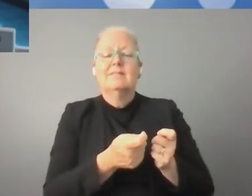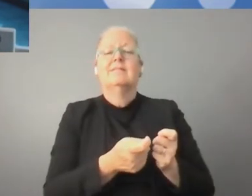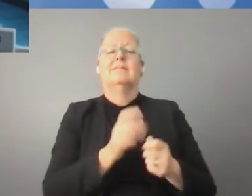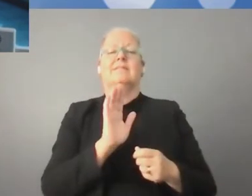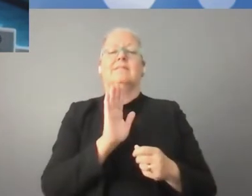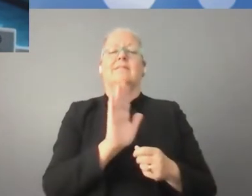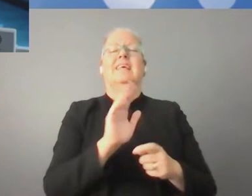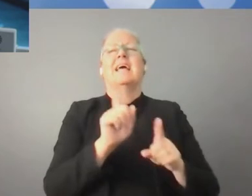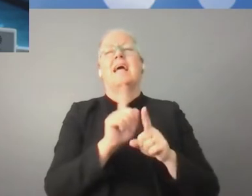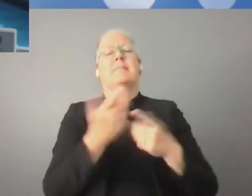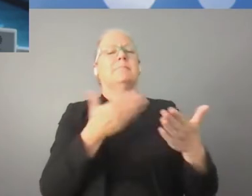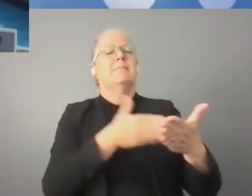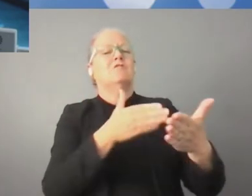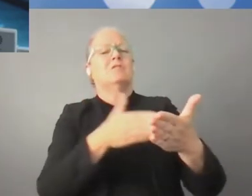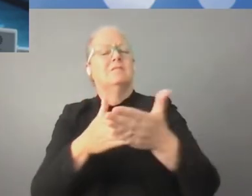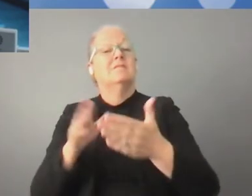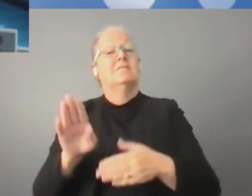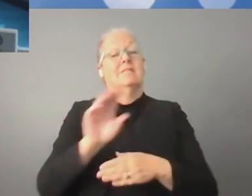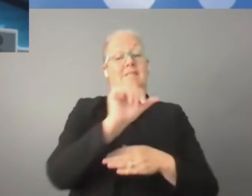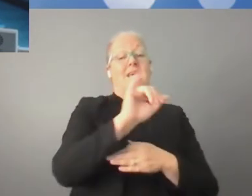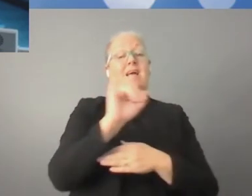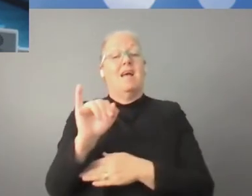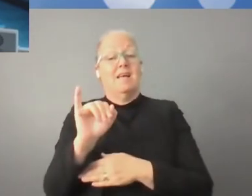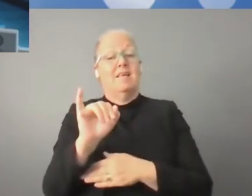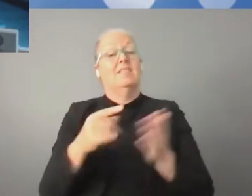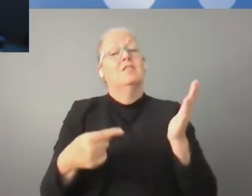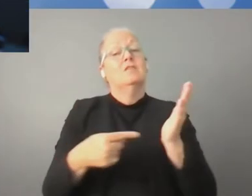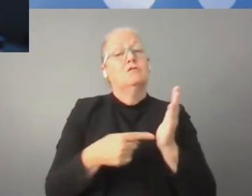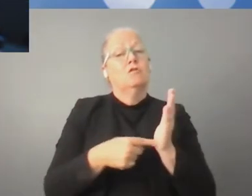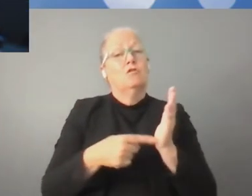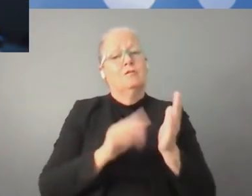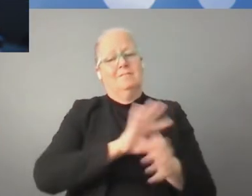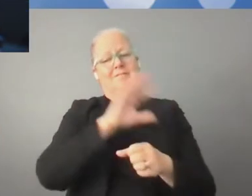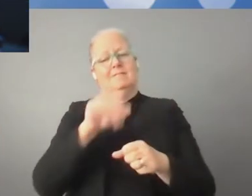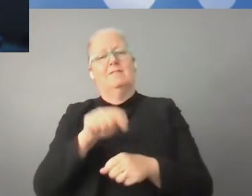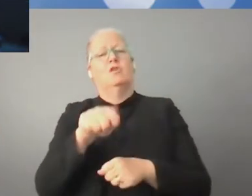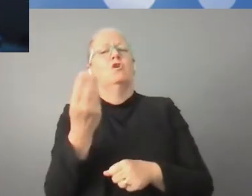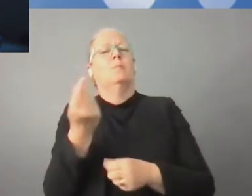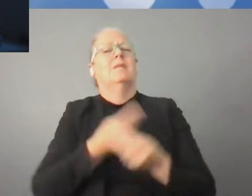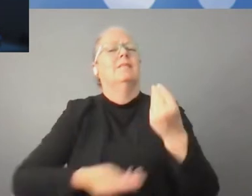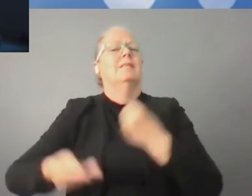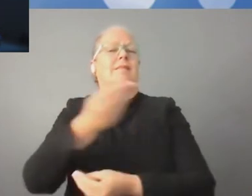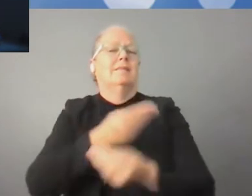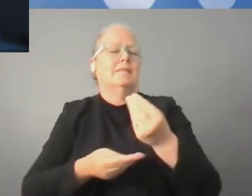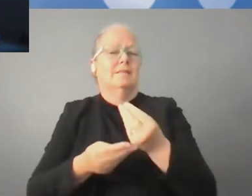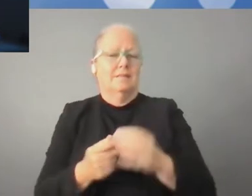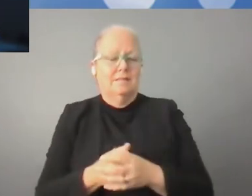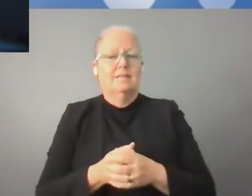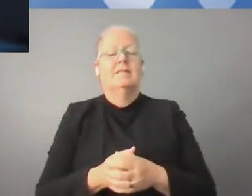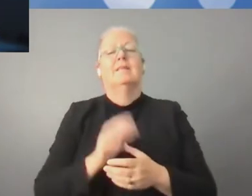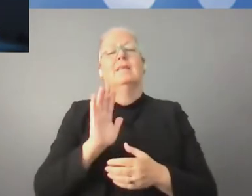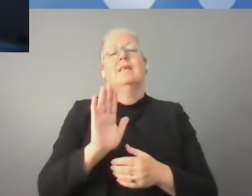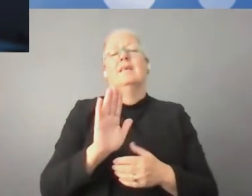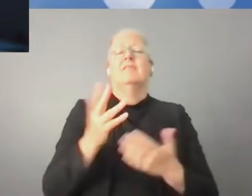regulacyjne, które wstrzymują rozwój technologii cyfrowych. Bardzo ważne jest także coraz szersze wdrażanie